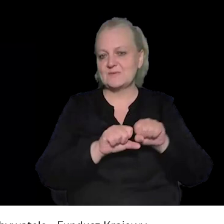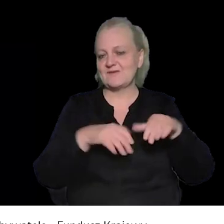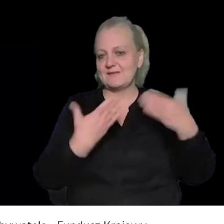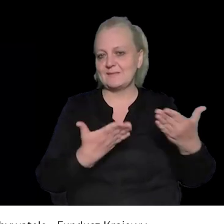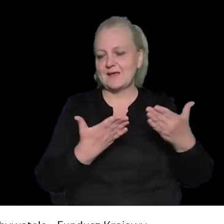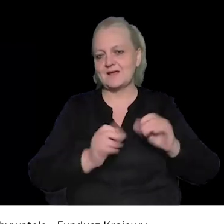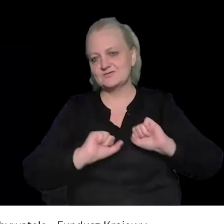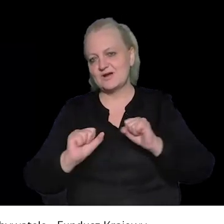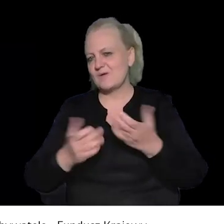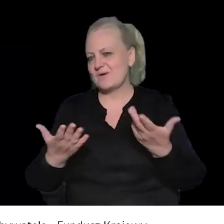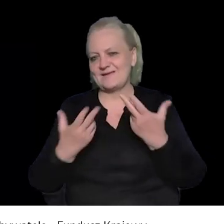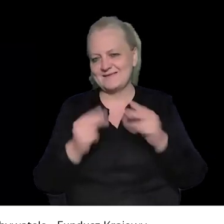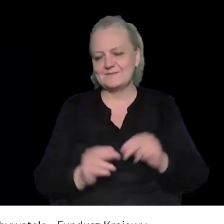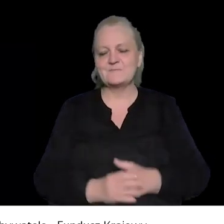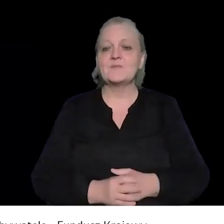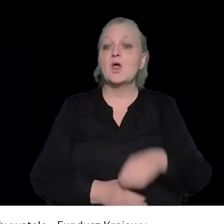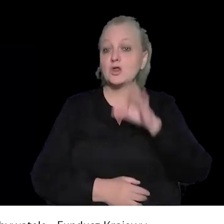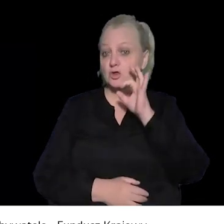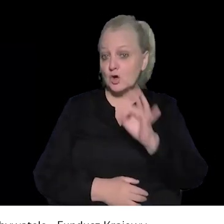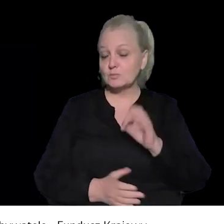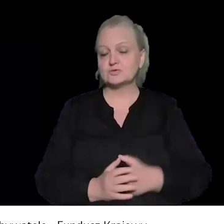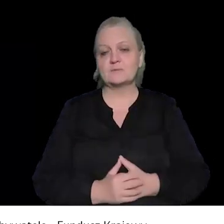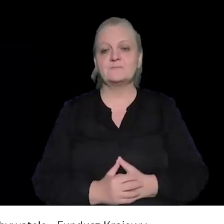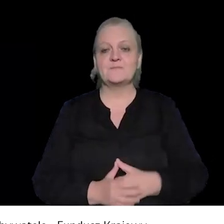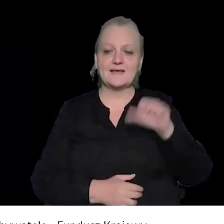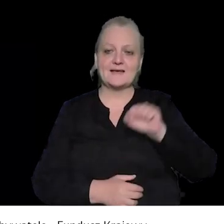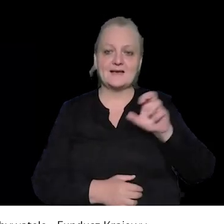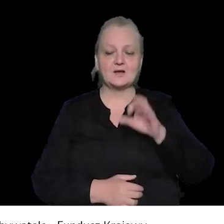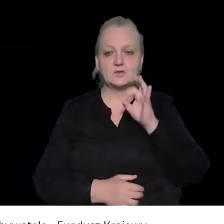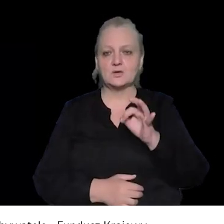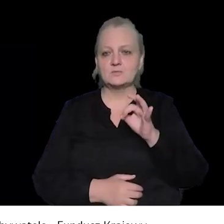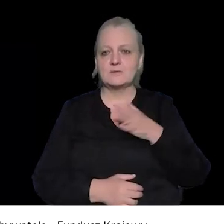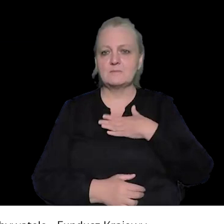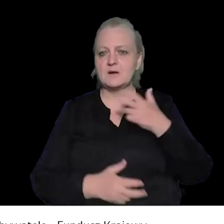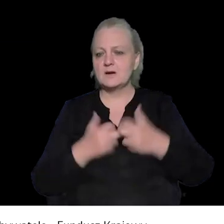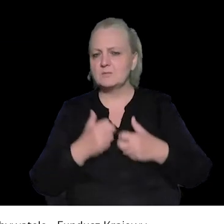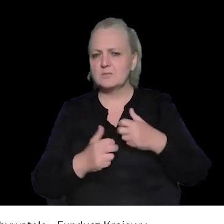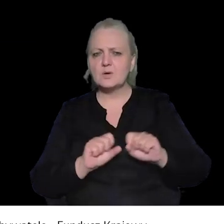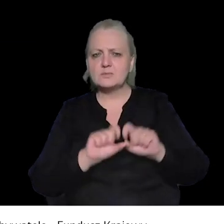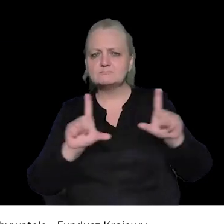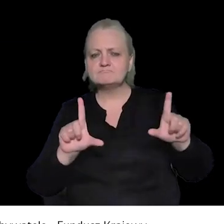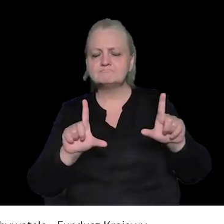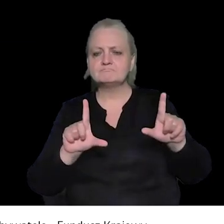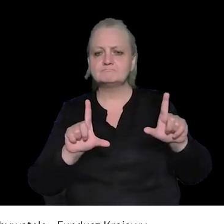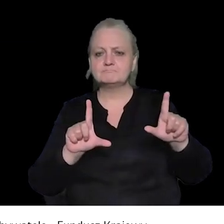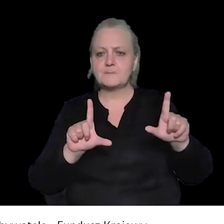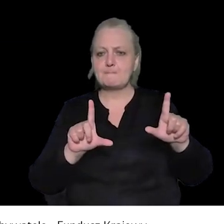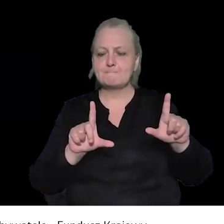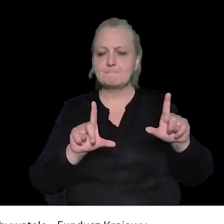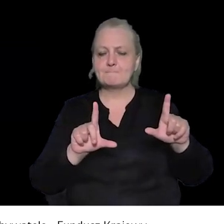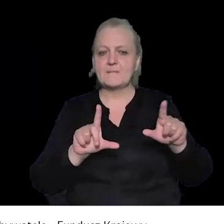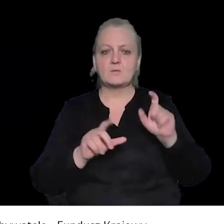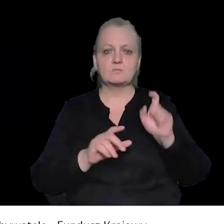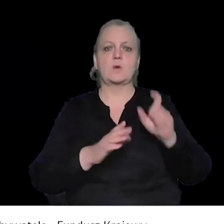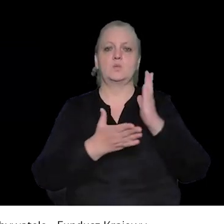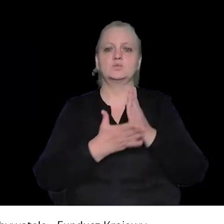adwokatem diagło, także, że po prostu w jakiś sposób próbuje usprawiedliwiać pewne działania. Dobrze,